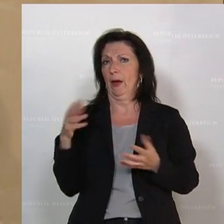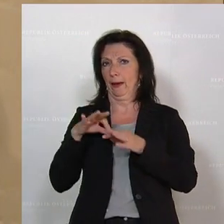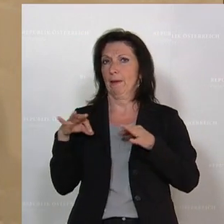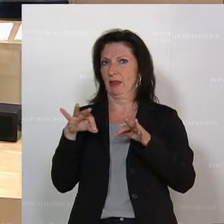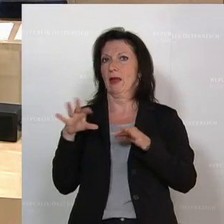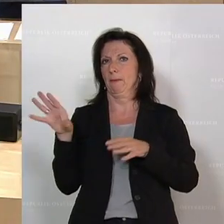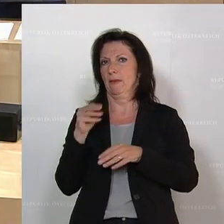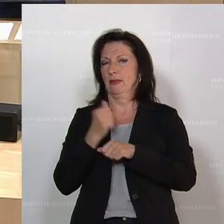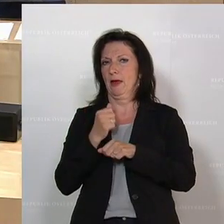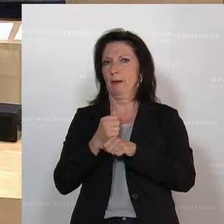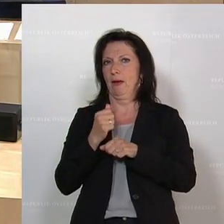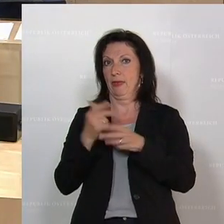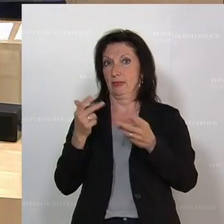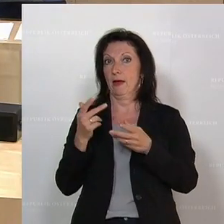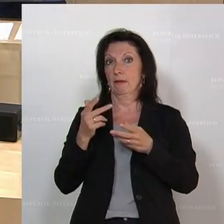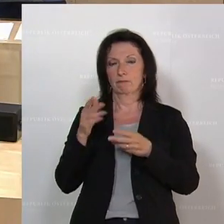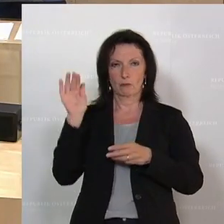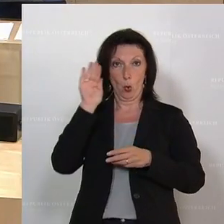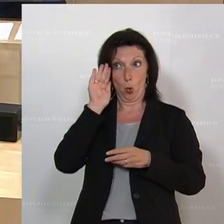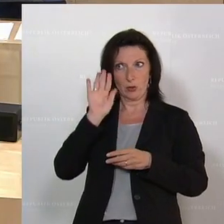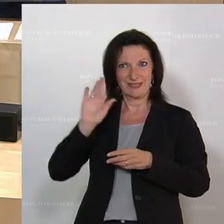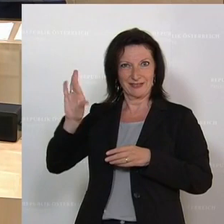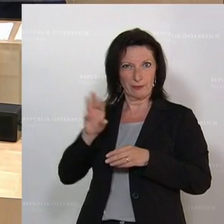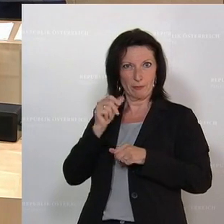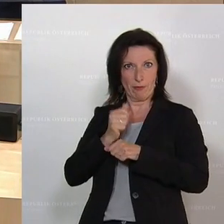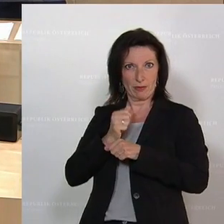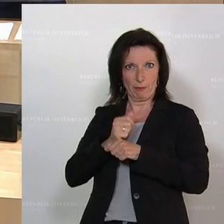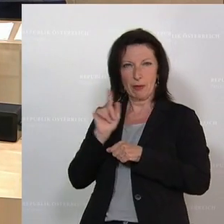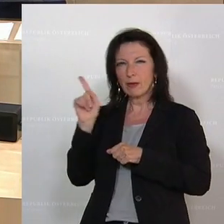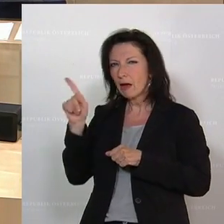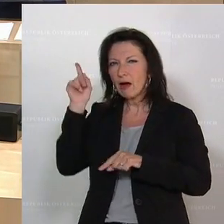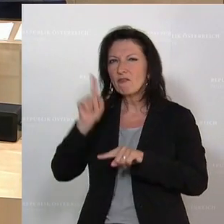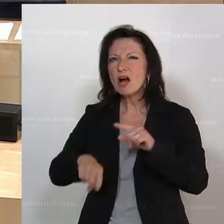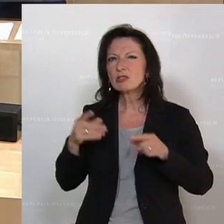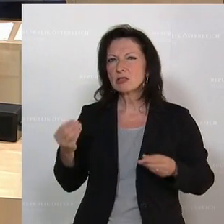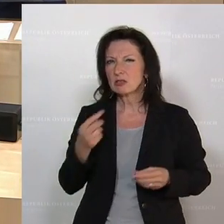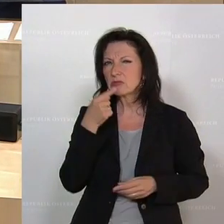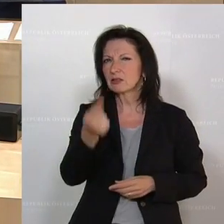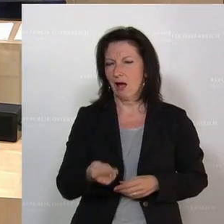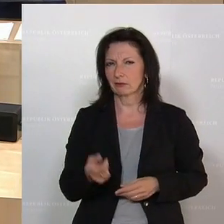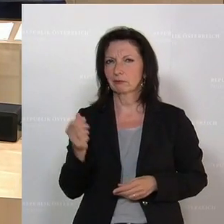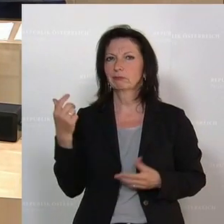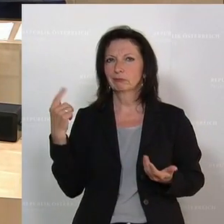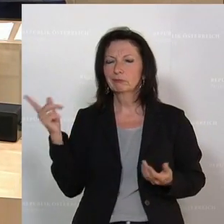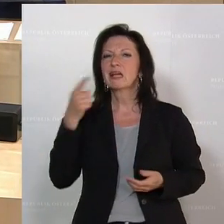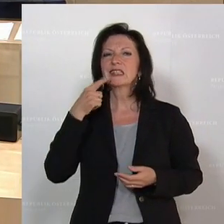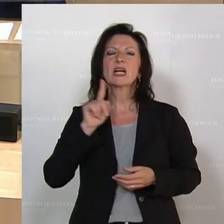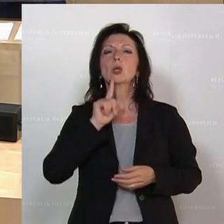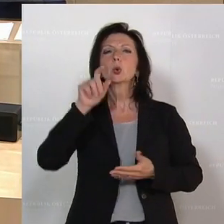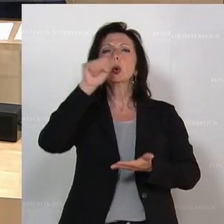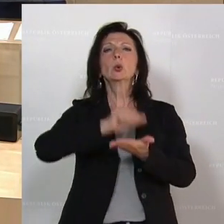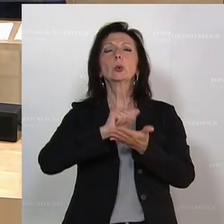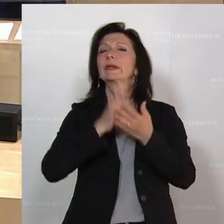Kabinettsmitarbeiter von Herrn Kurz, der nämlich dort gesagt hat, gegenüber der Justiz, es wurden nur Drucker